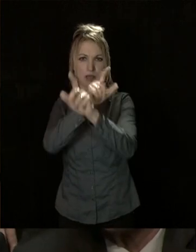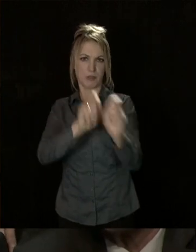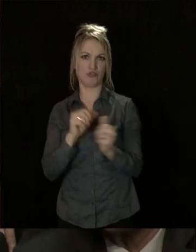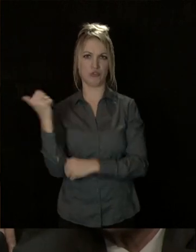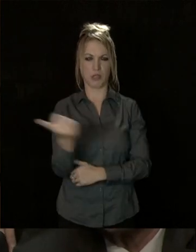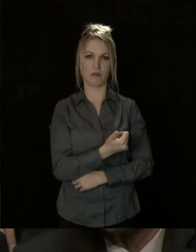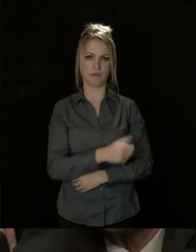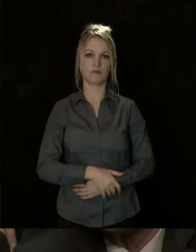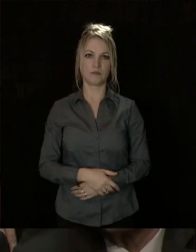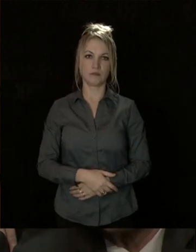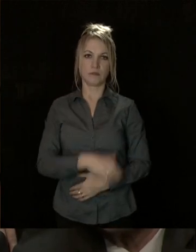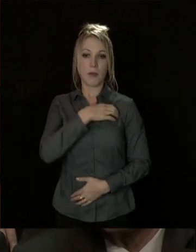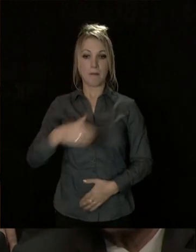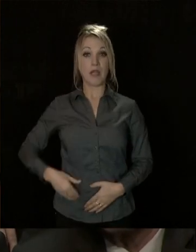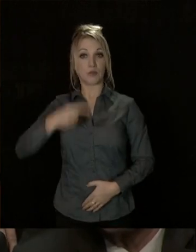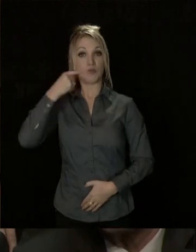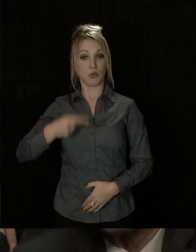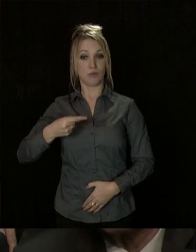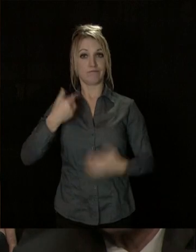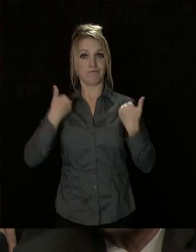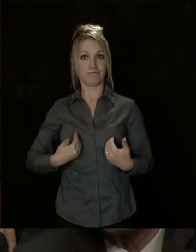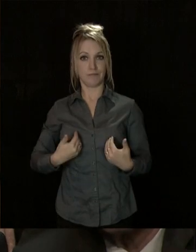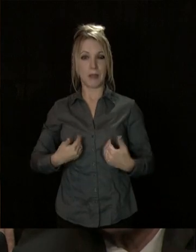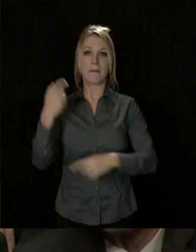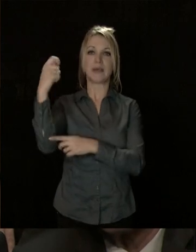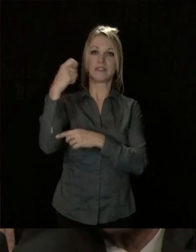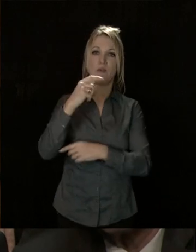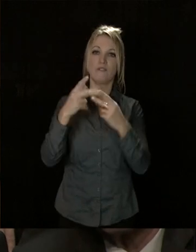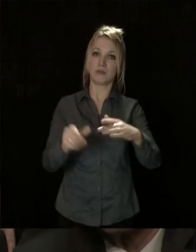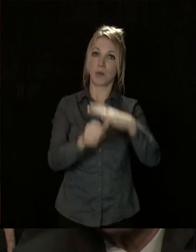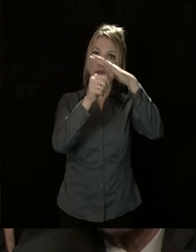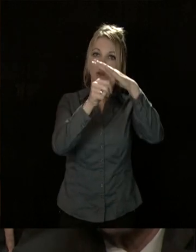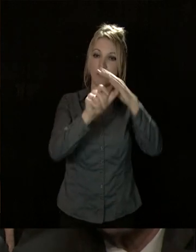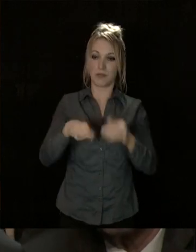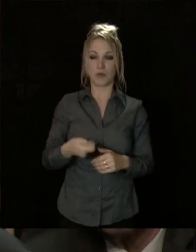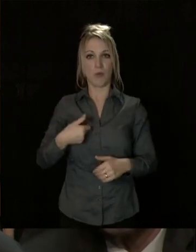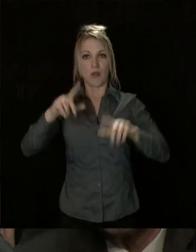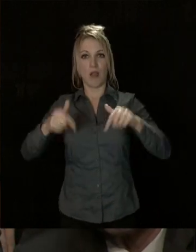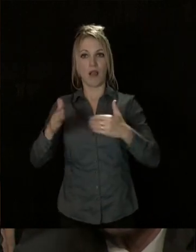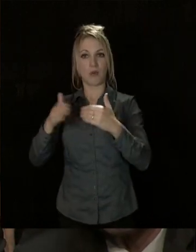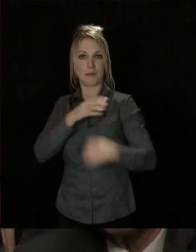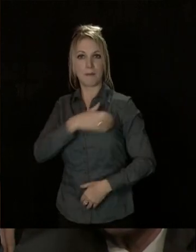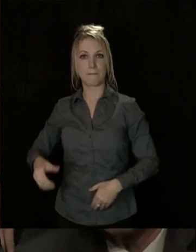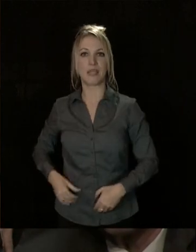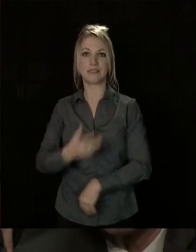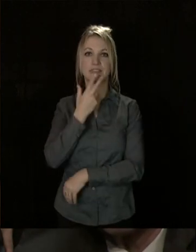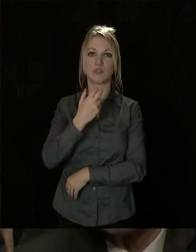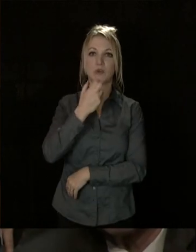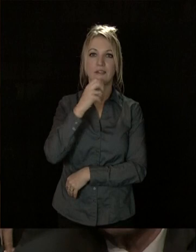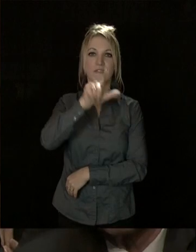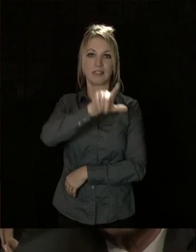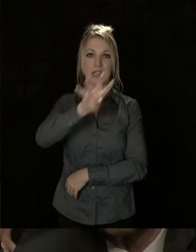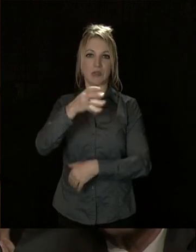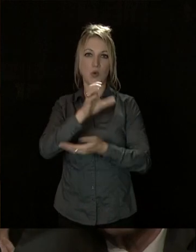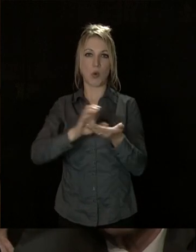'autrui. Maire de tous les Dijonais, président d'une métropole et à ce titre aux côtés des maires et des citoyens de nos voies quatre communes,